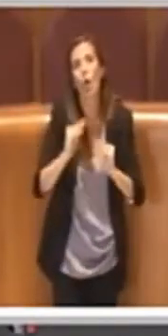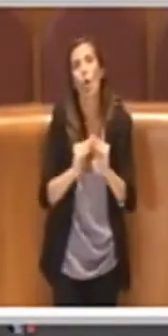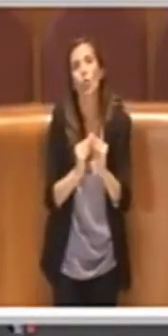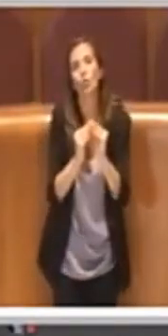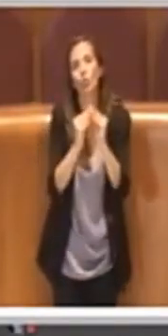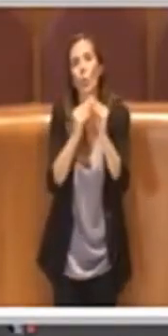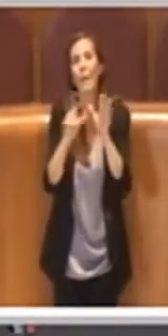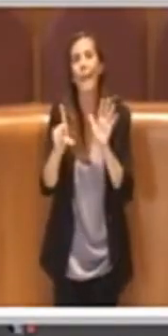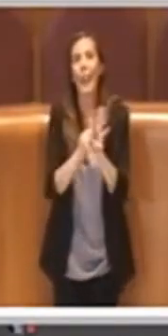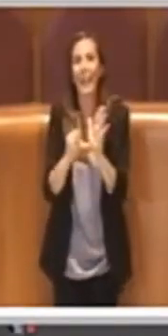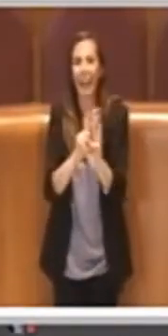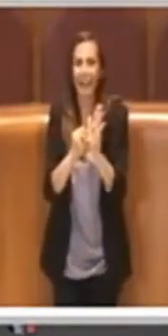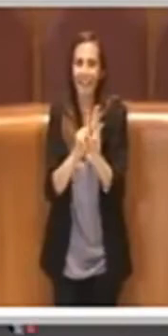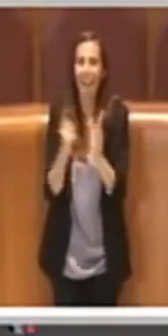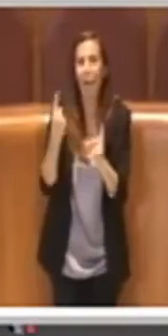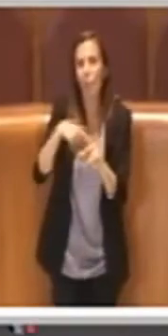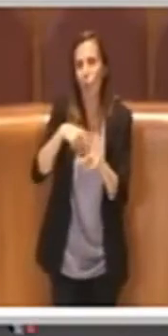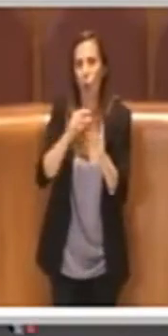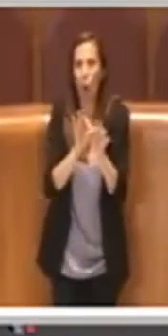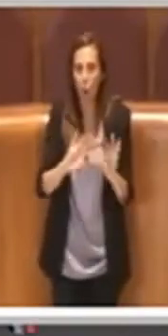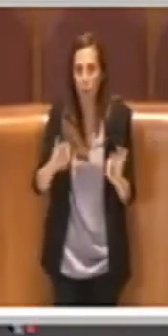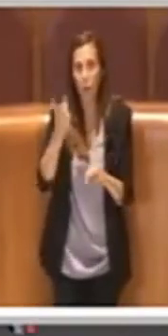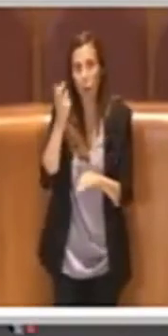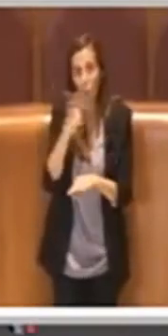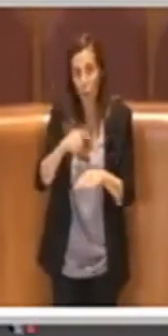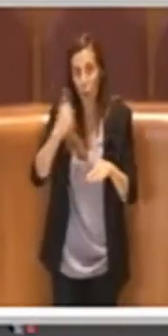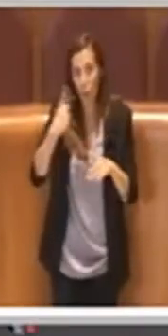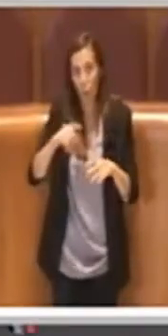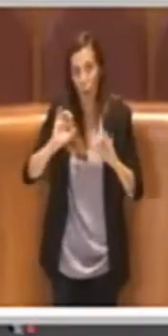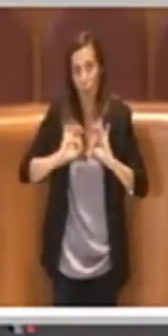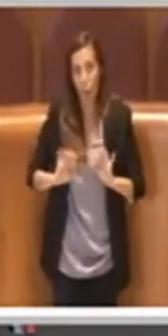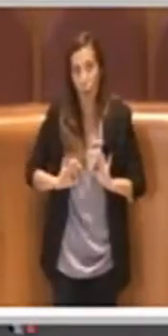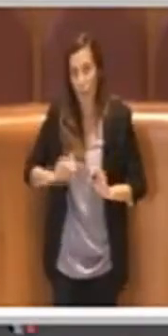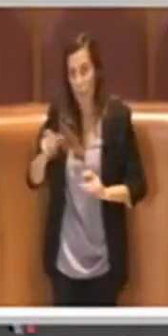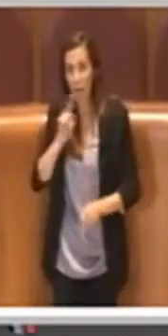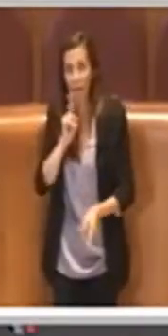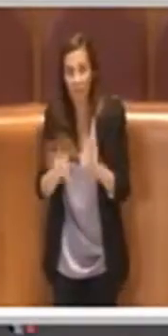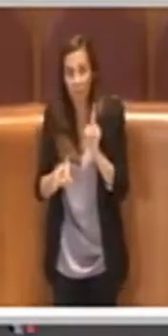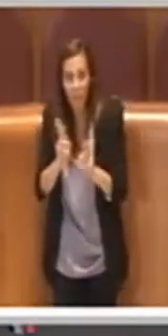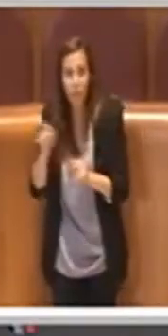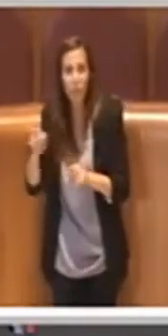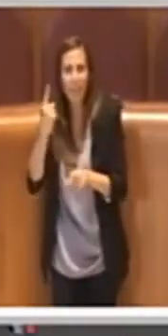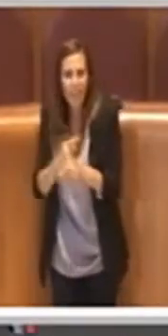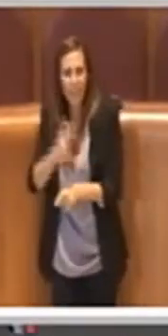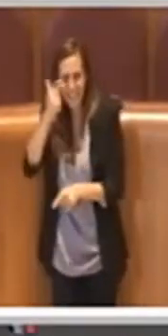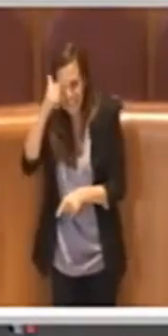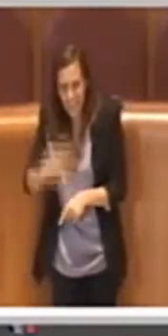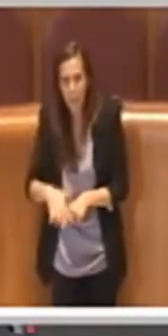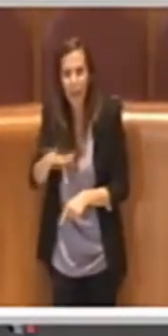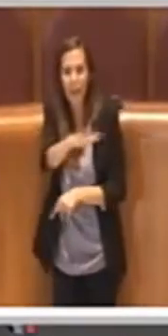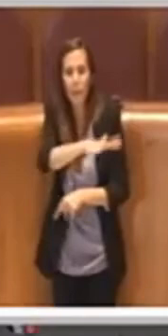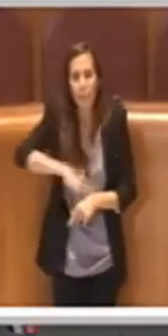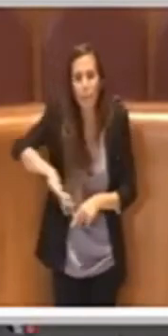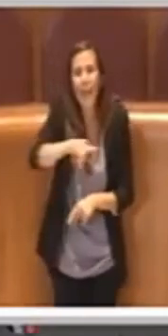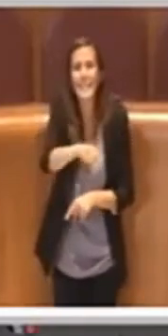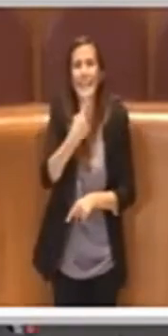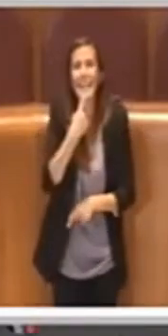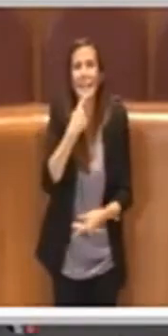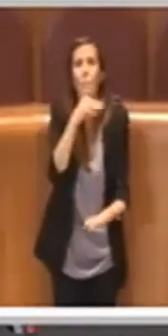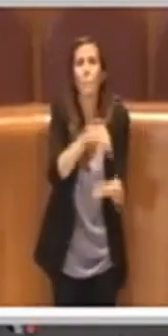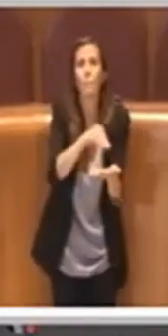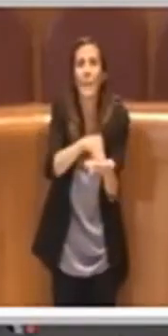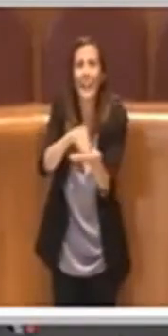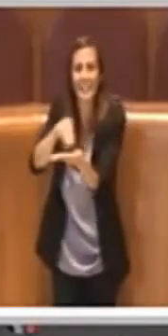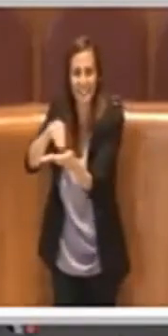ordine, perché poi anche la polizia locale deve sapere chi esercita in quel luogo in quel momento, altrimenti anche i controlli